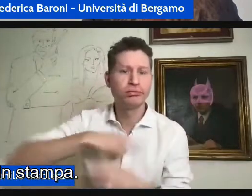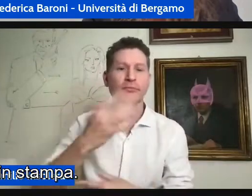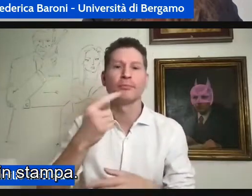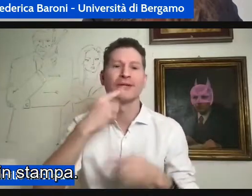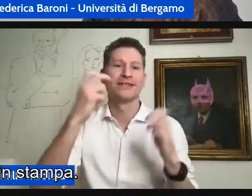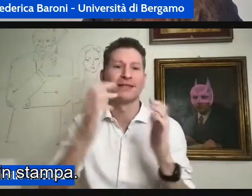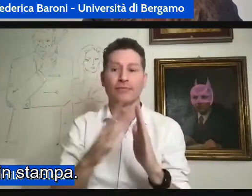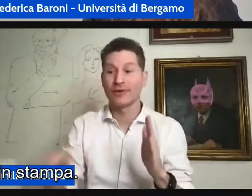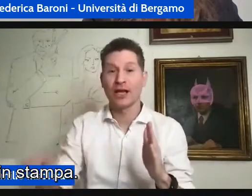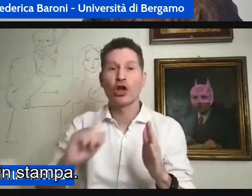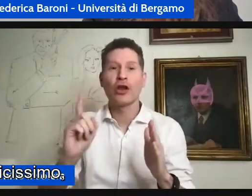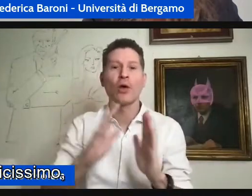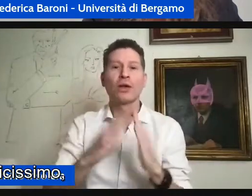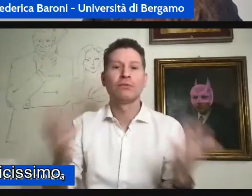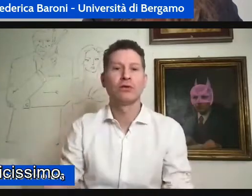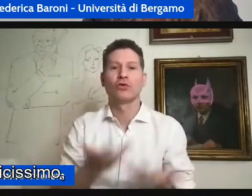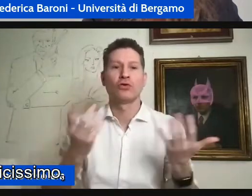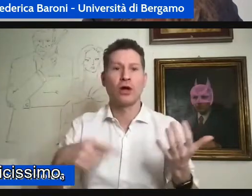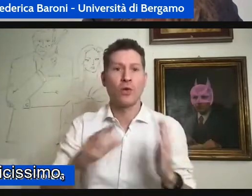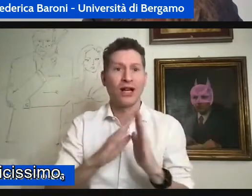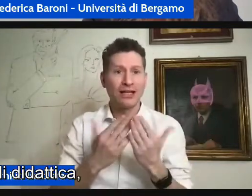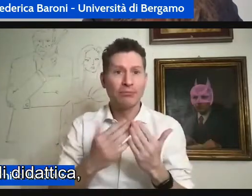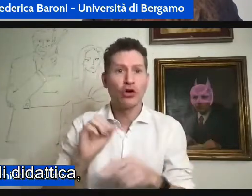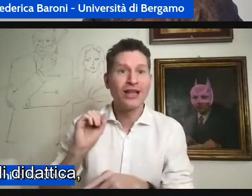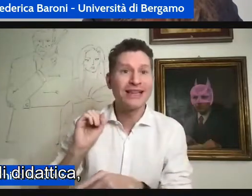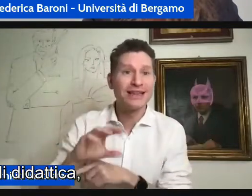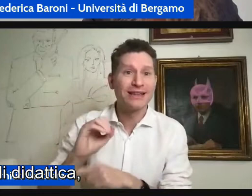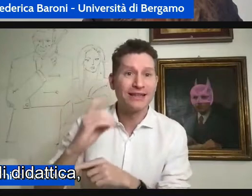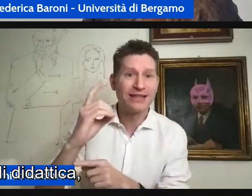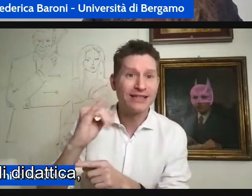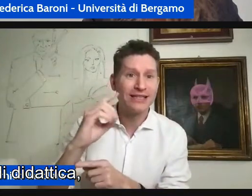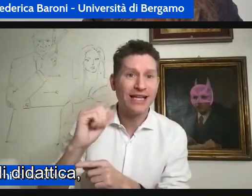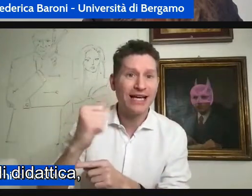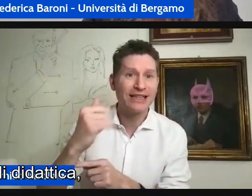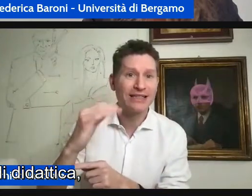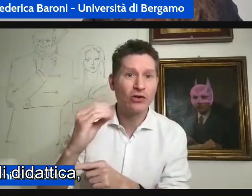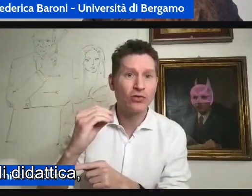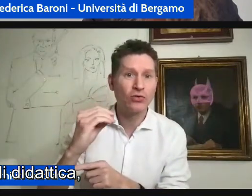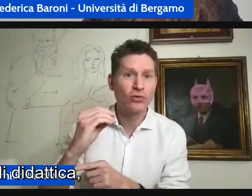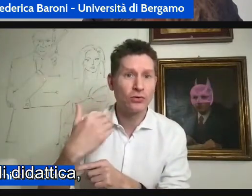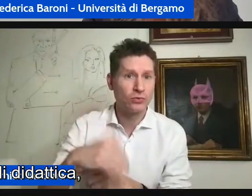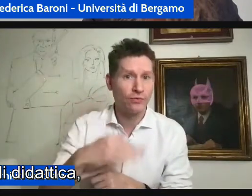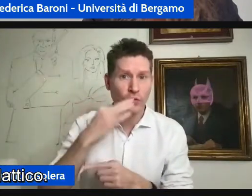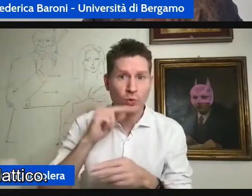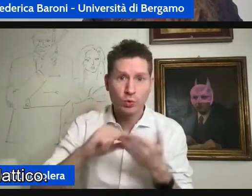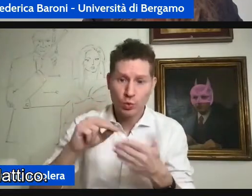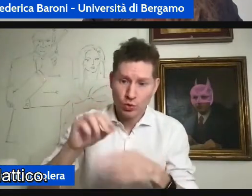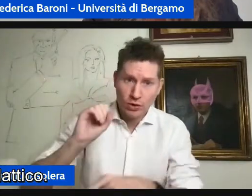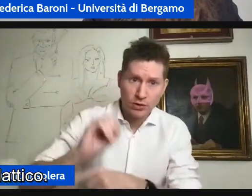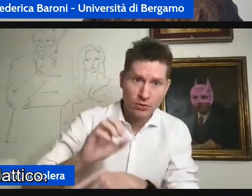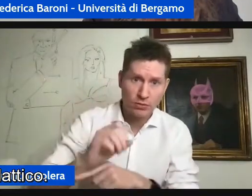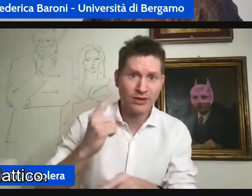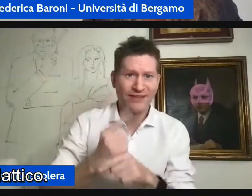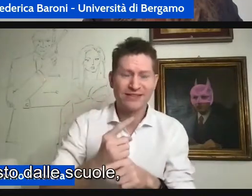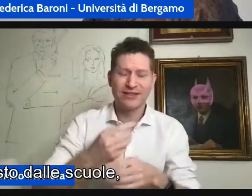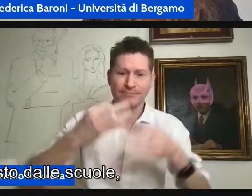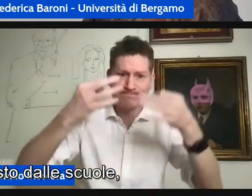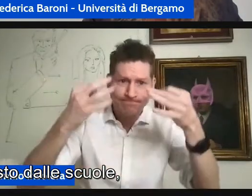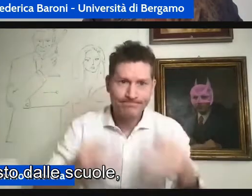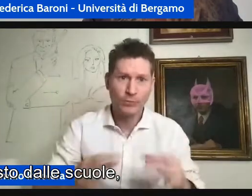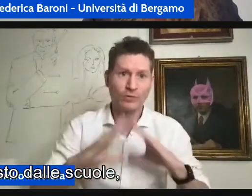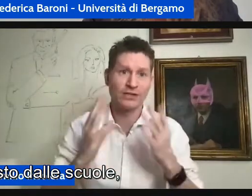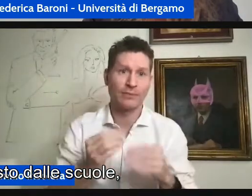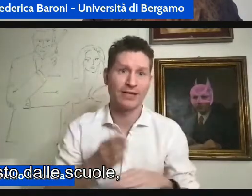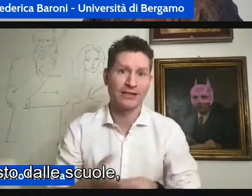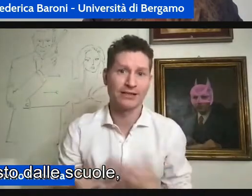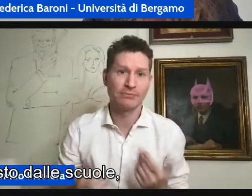accessibile non può andare in stampa basta è semplicissimo non è è un libro di è un libro didattico vuol